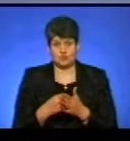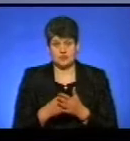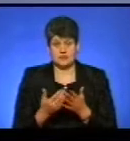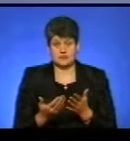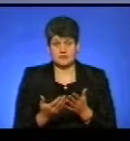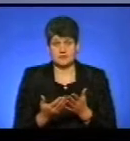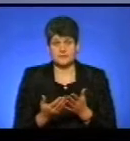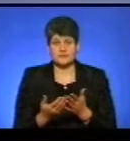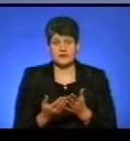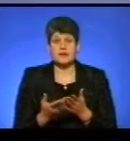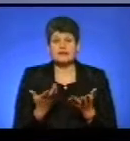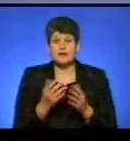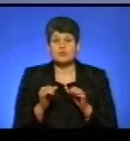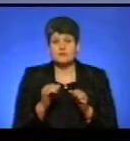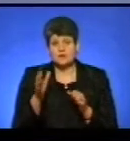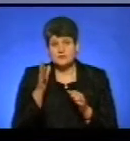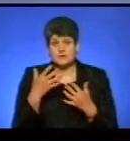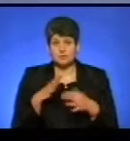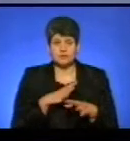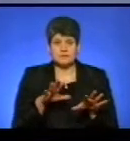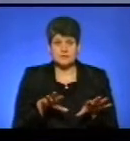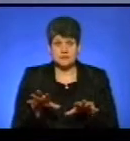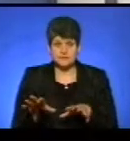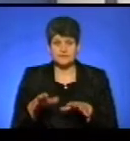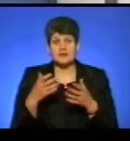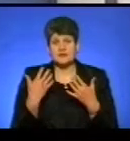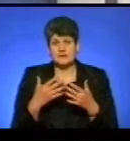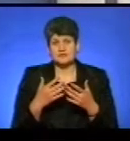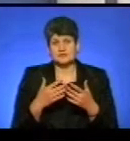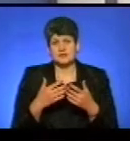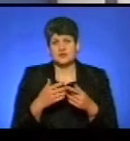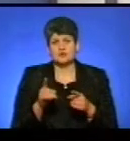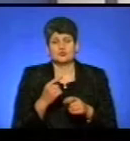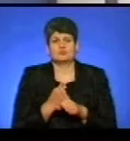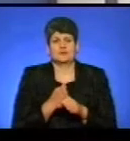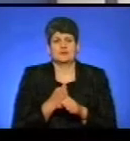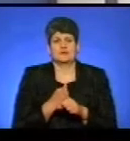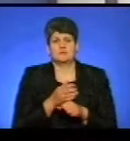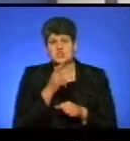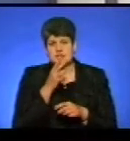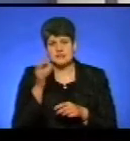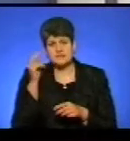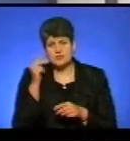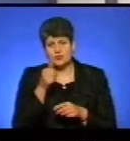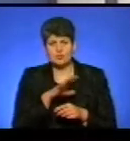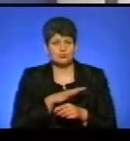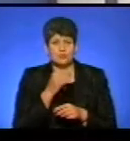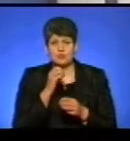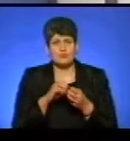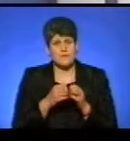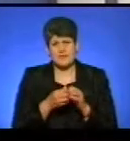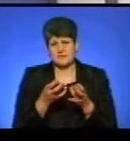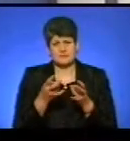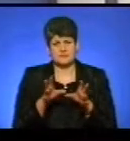відповідно, де управління освіти були вже на місцях. І, відповідно, вже якісь рухи робити під час навчального року дуже було проблемним і непотрібним.